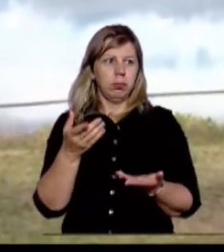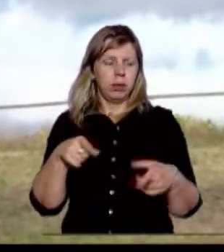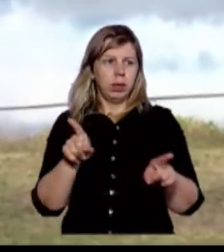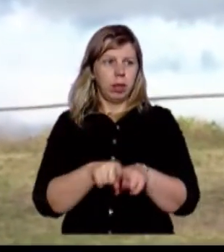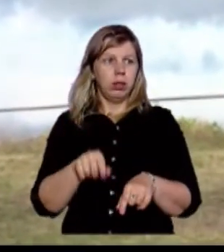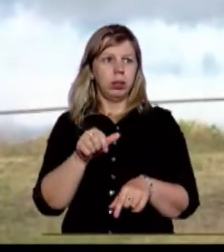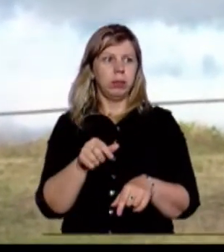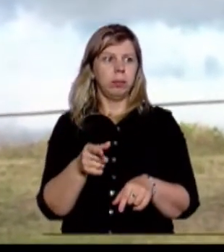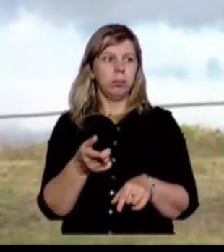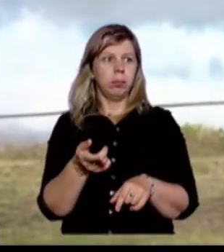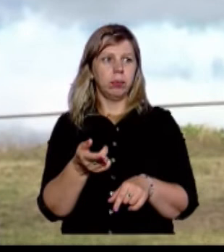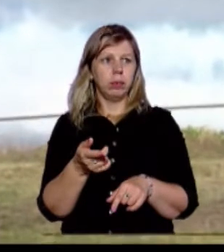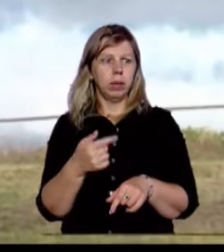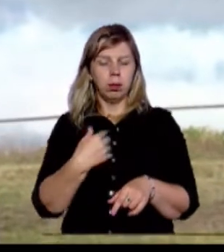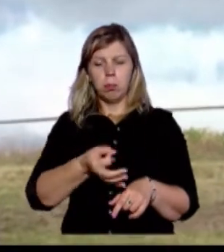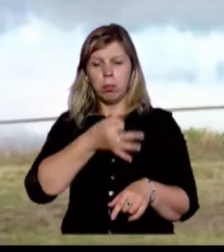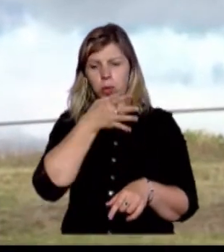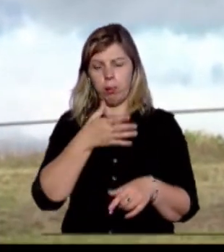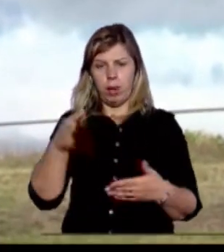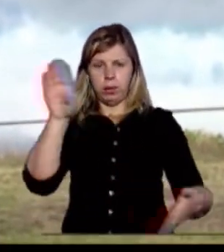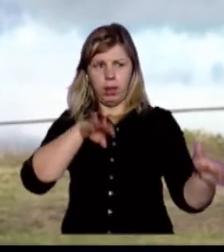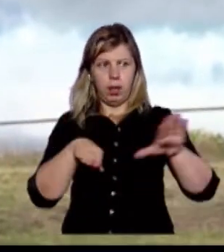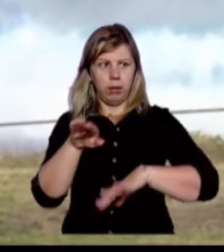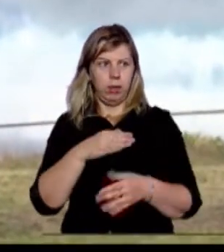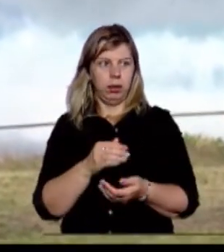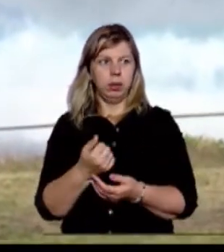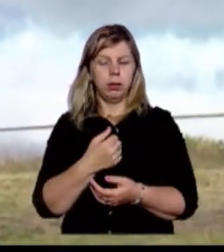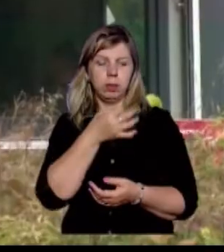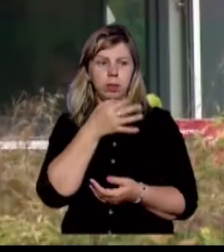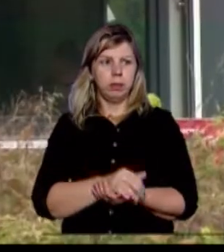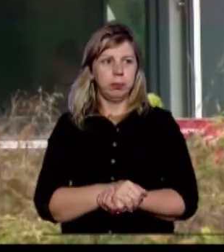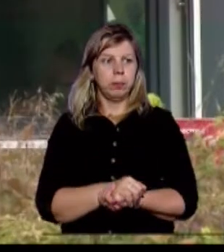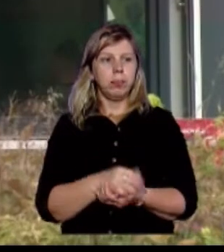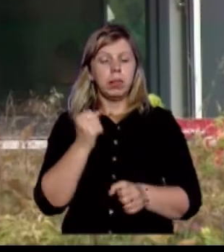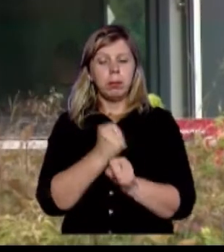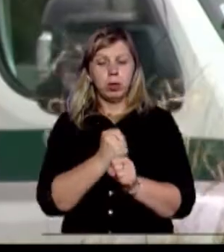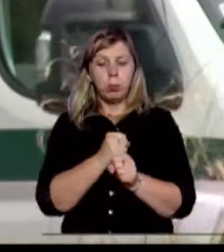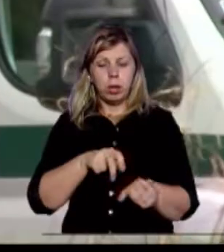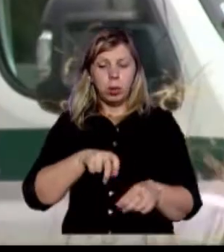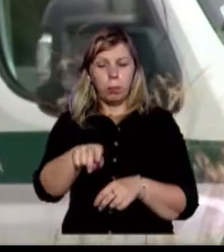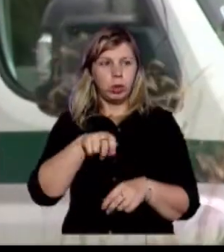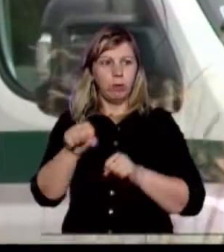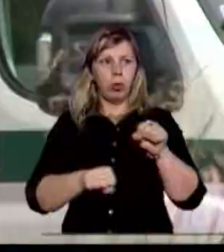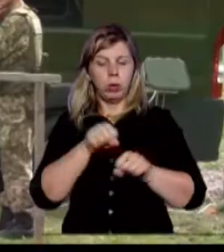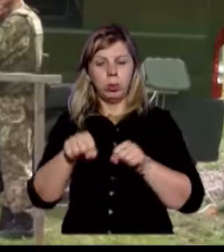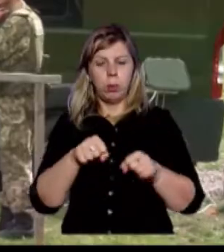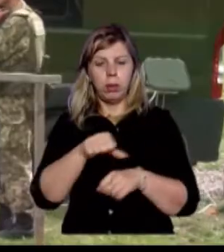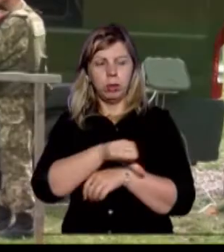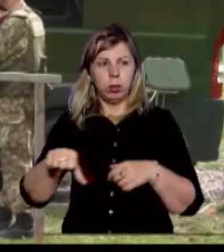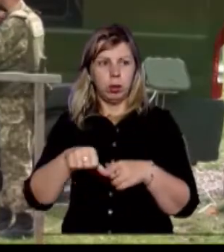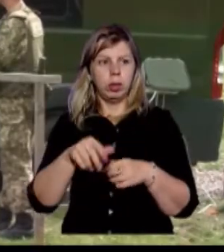також подобає мені ще Карпаття, Біжчаду українське. Працюватиме пішохідно-велосипедний пункт